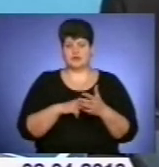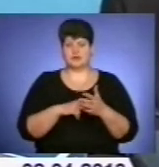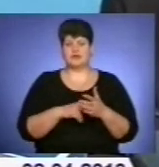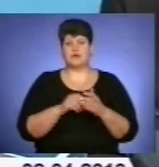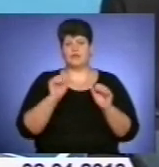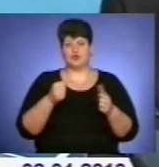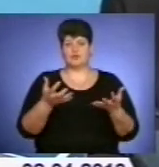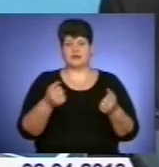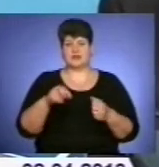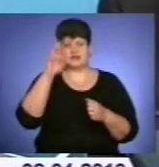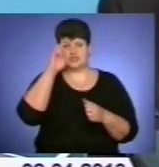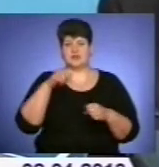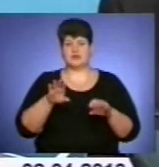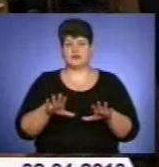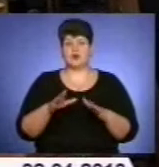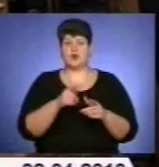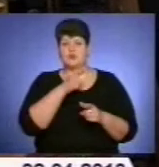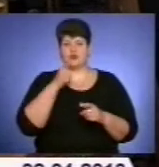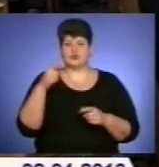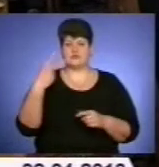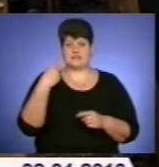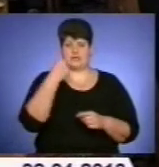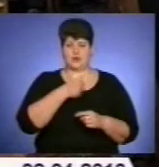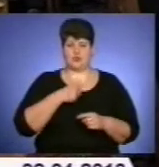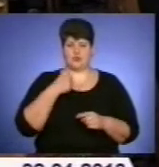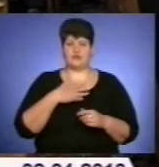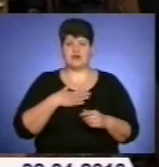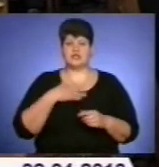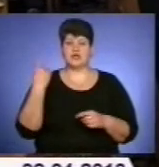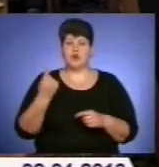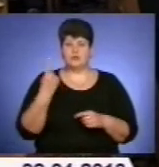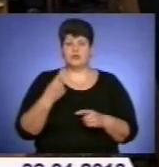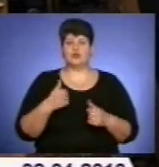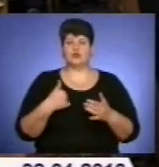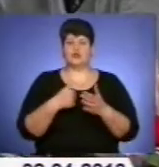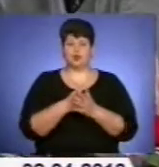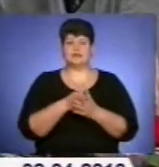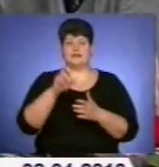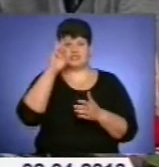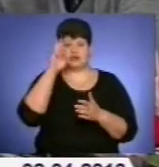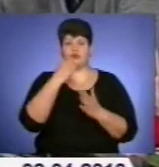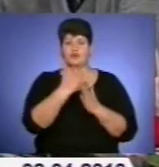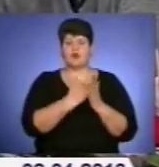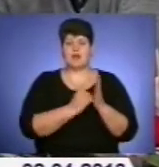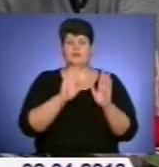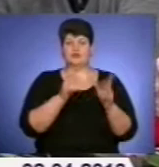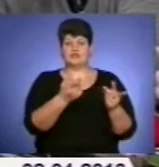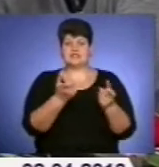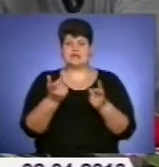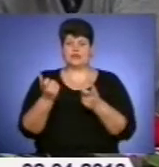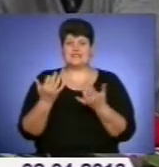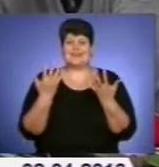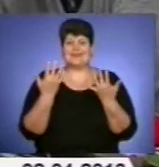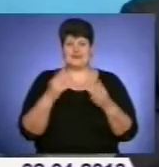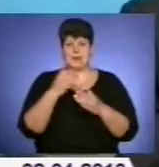рішення протягом 20 років. У нашій області до державної програми активізації економіки будуть залучені кілька